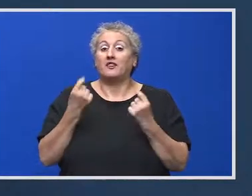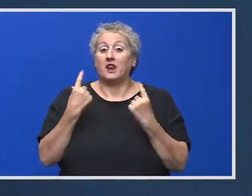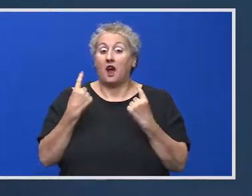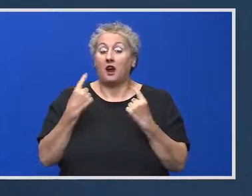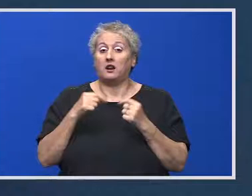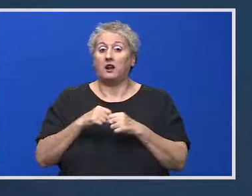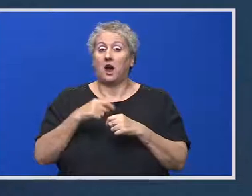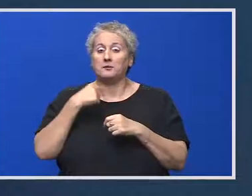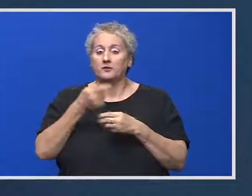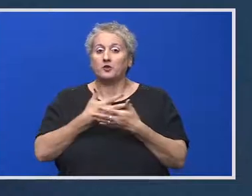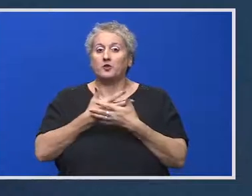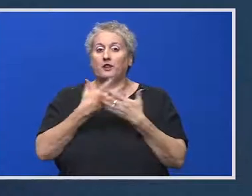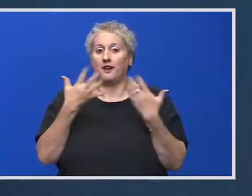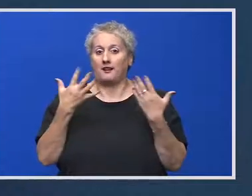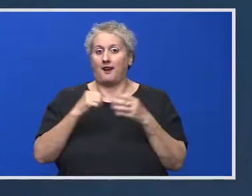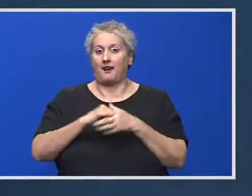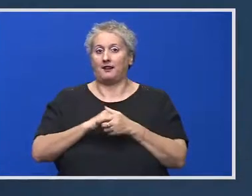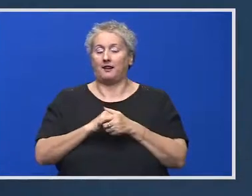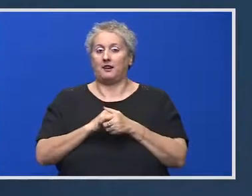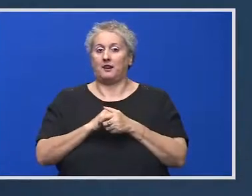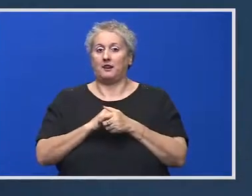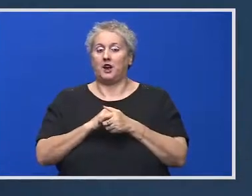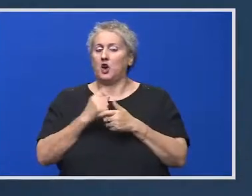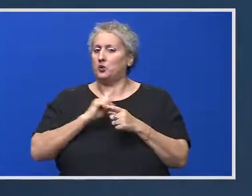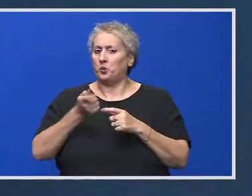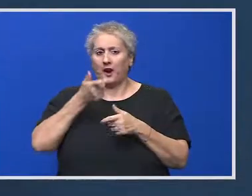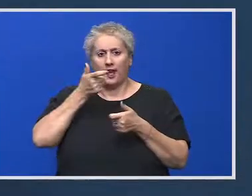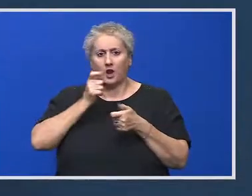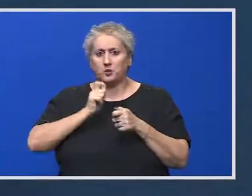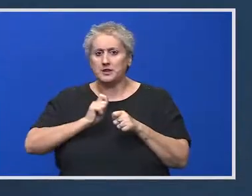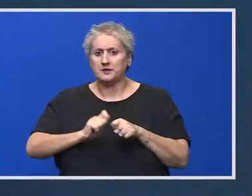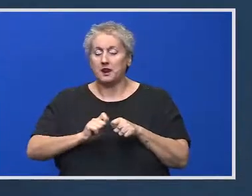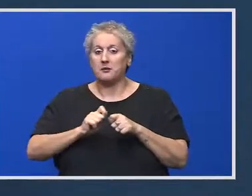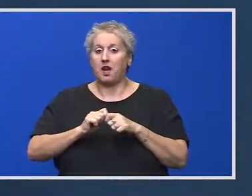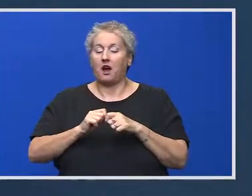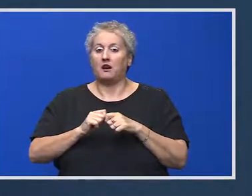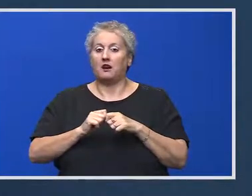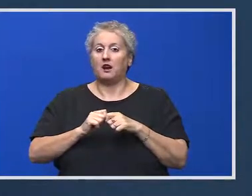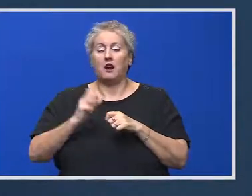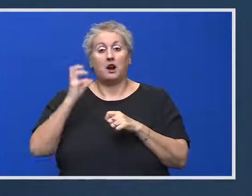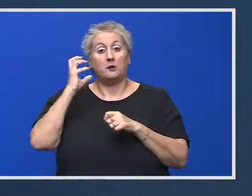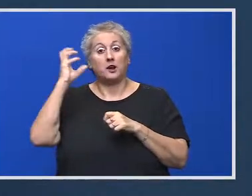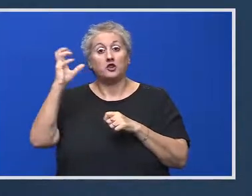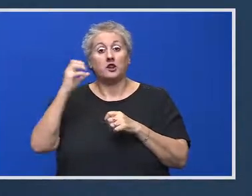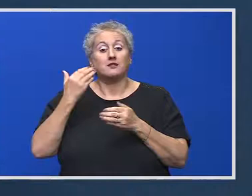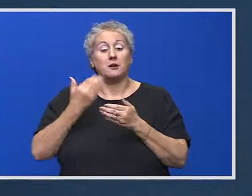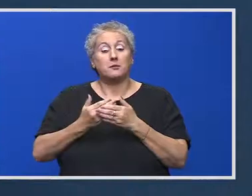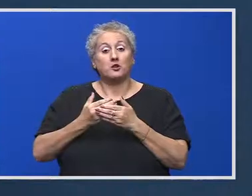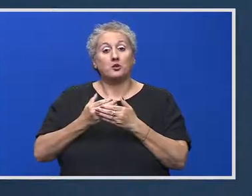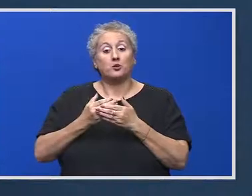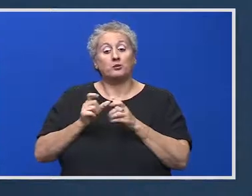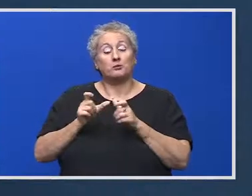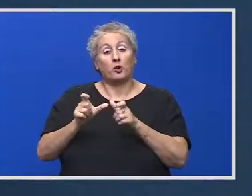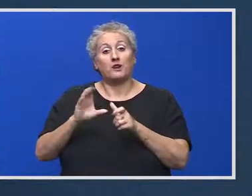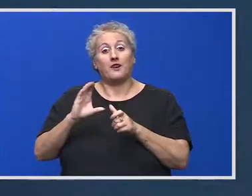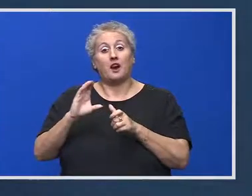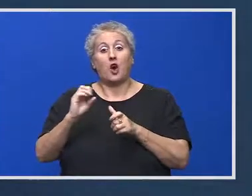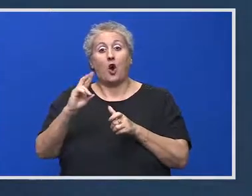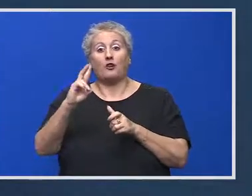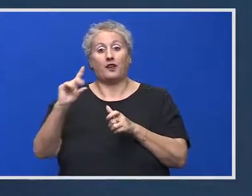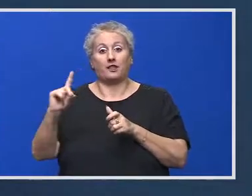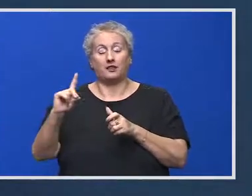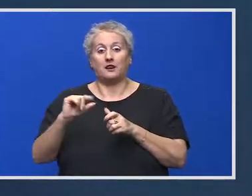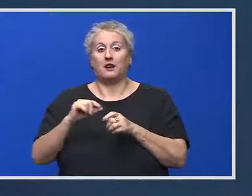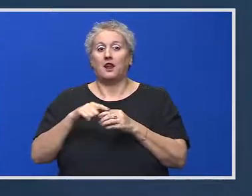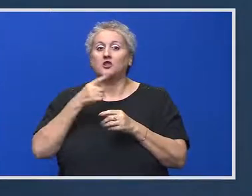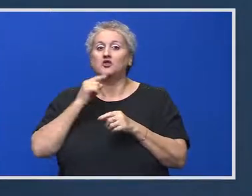3 am spus foarte clar că nu vom renunța la capacitățile noastre pentru COVID. În același timp am spus